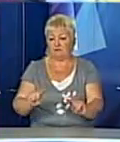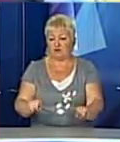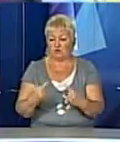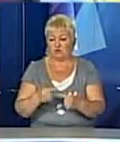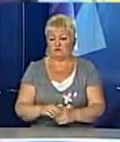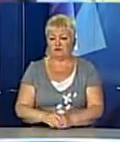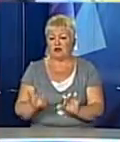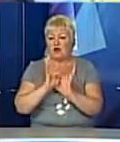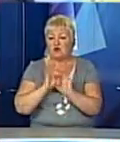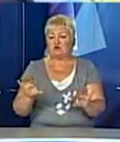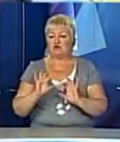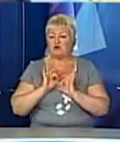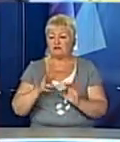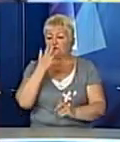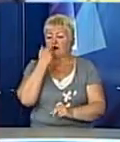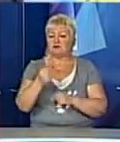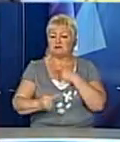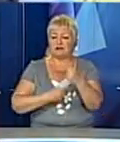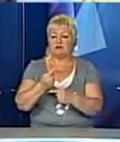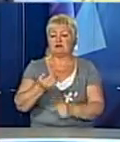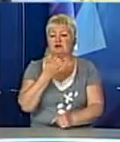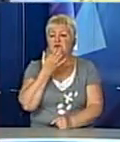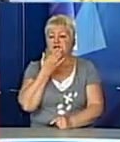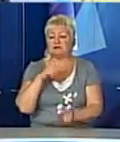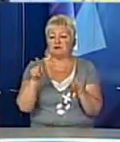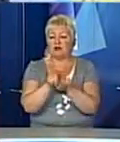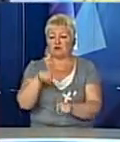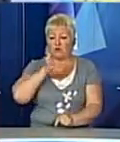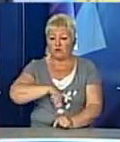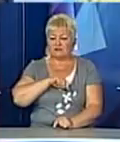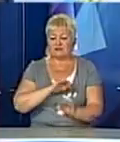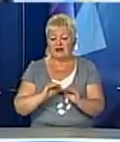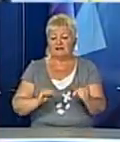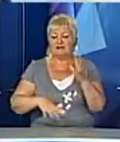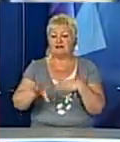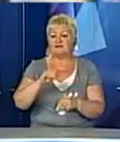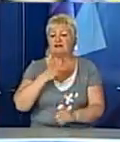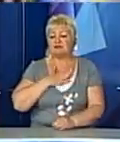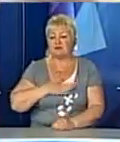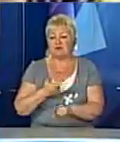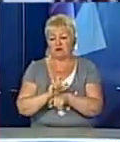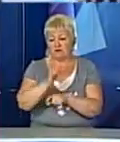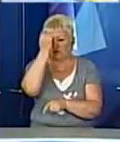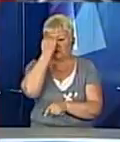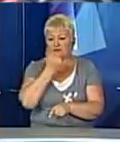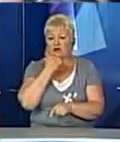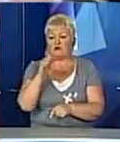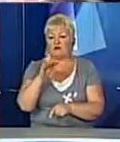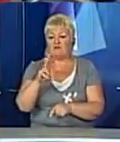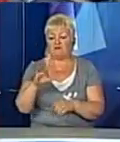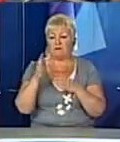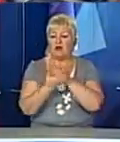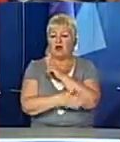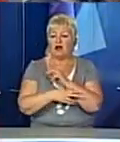Відове свято в традиційному, національному такому стилі. Дітки всі задоволені. Дуже дякуємо «ФМ Галичині». Навіть